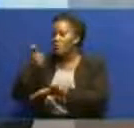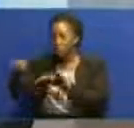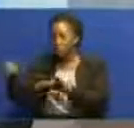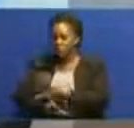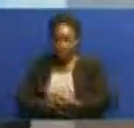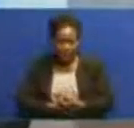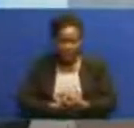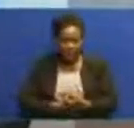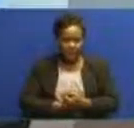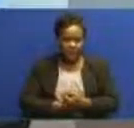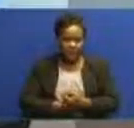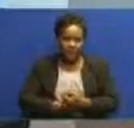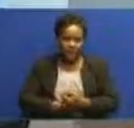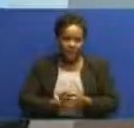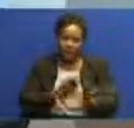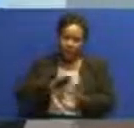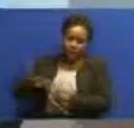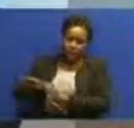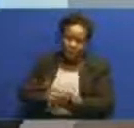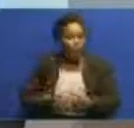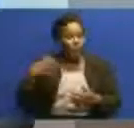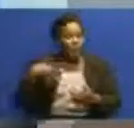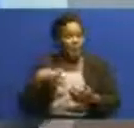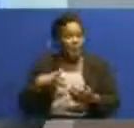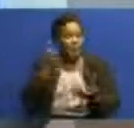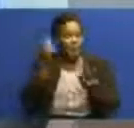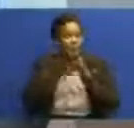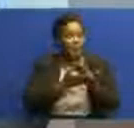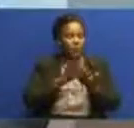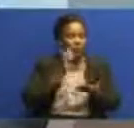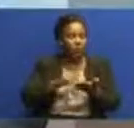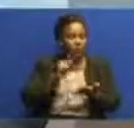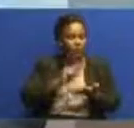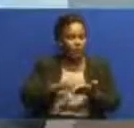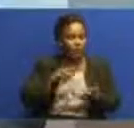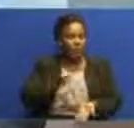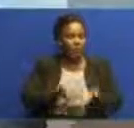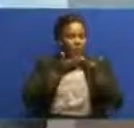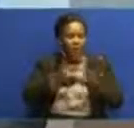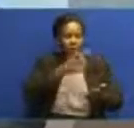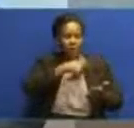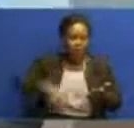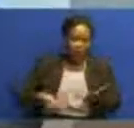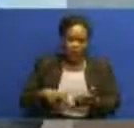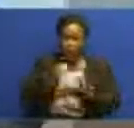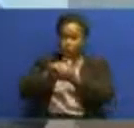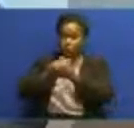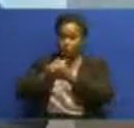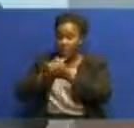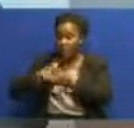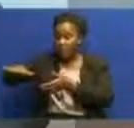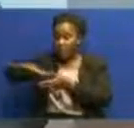Waziri wa nchi ofisi ya makamu wa rais, aneshu ulikia mungano na mazingira, George Simba Chawene,